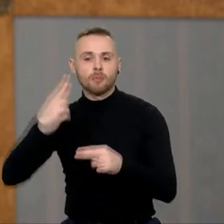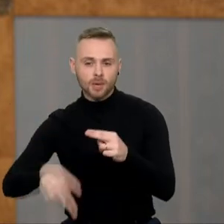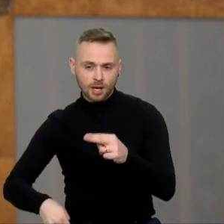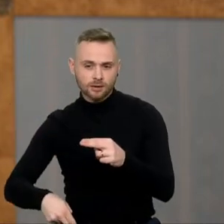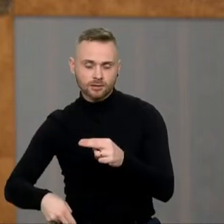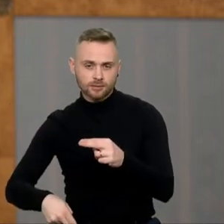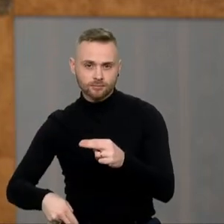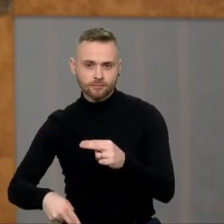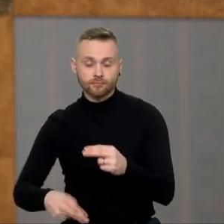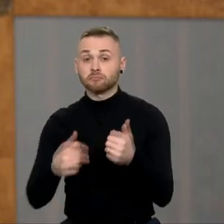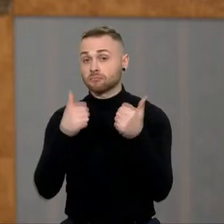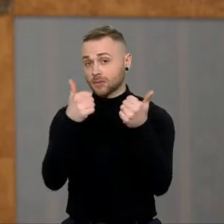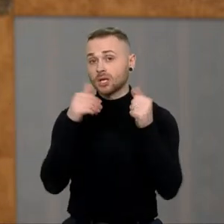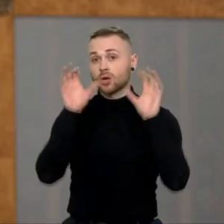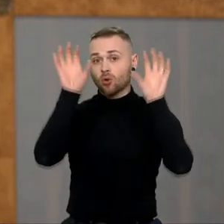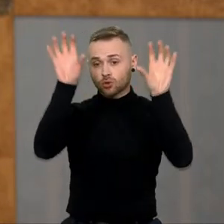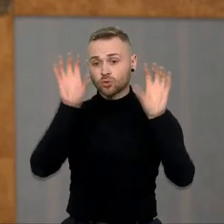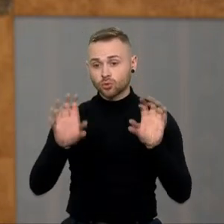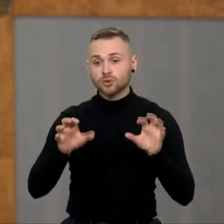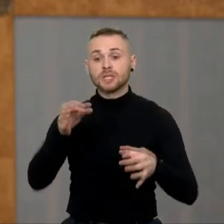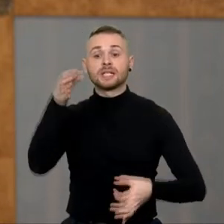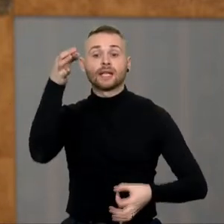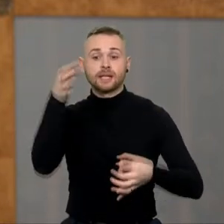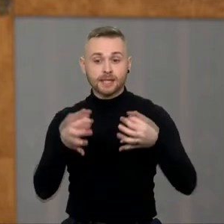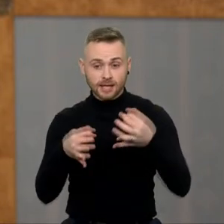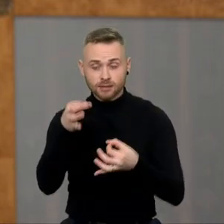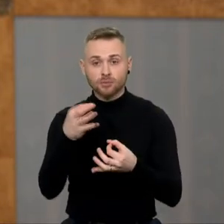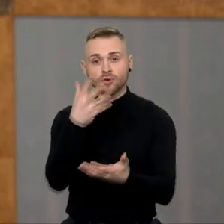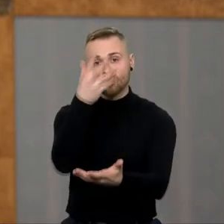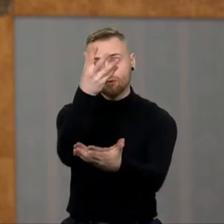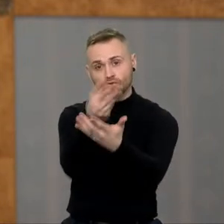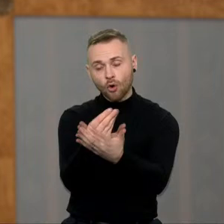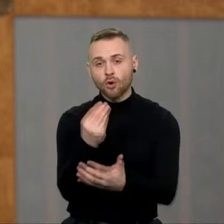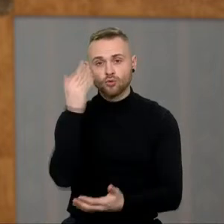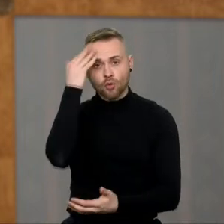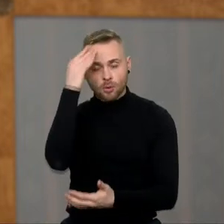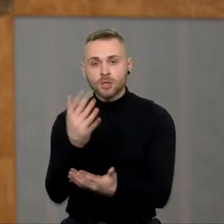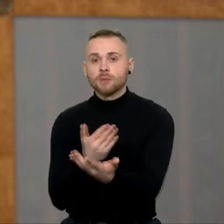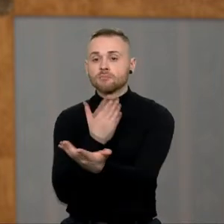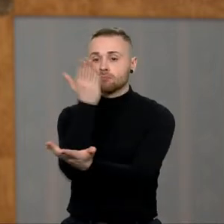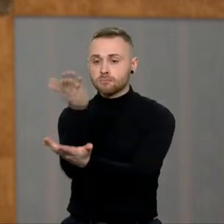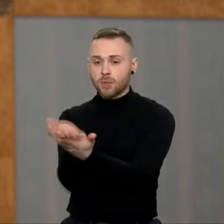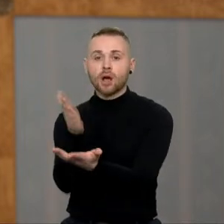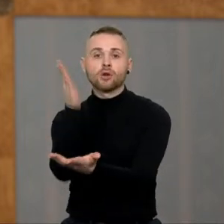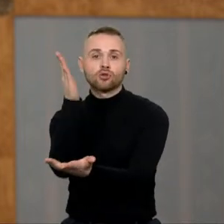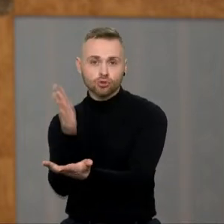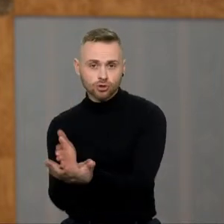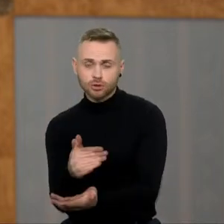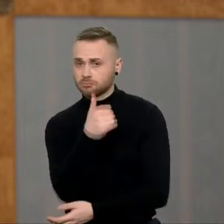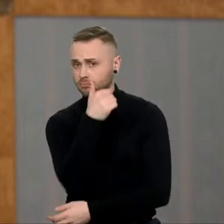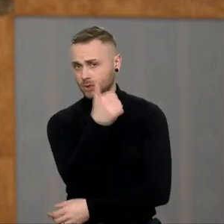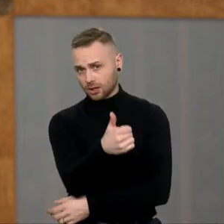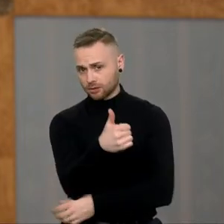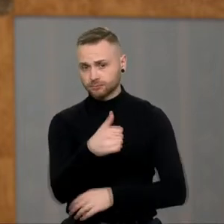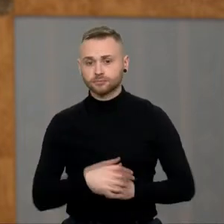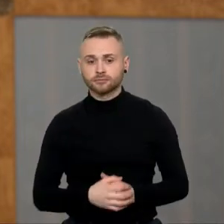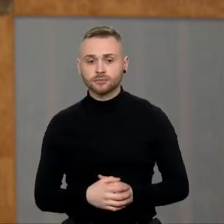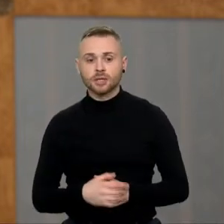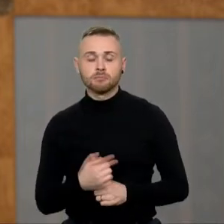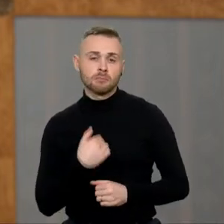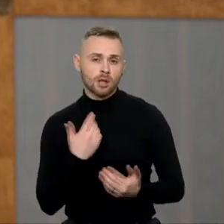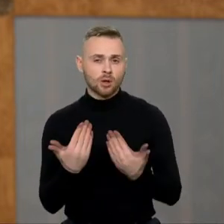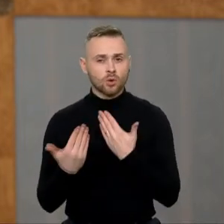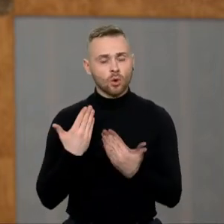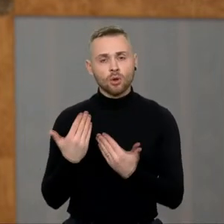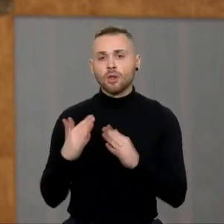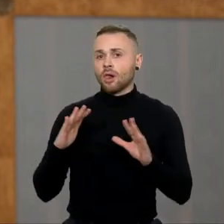Konstitucinis teismas pateikė savo verdiktą. Nes, man atrodok, bent jau man susidaro